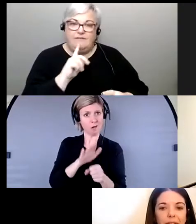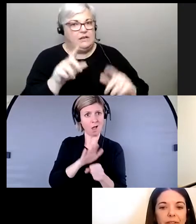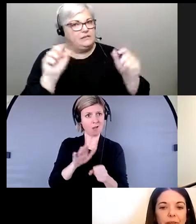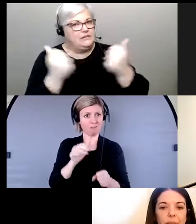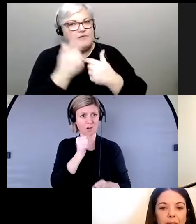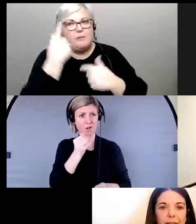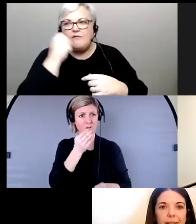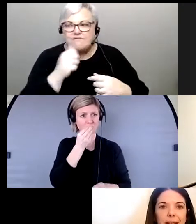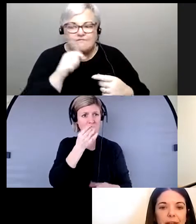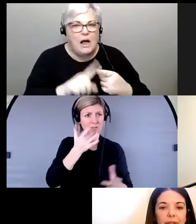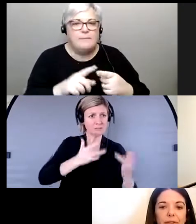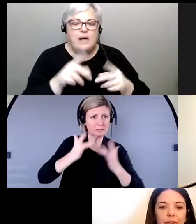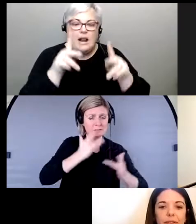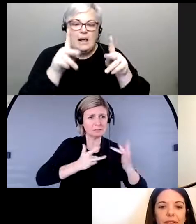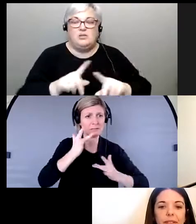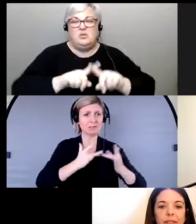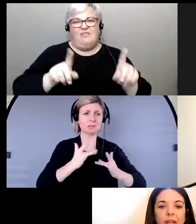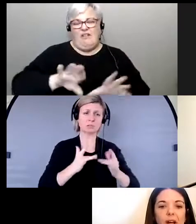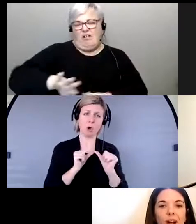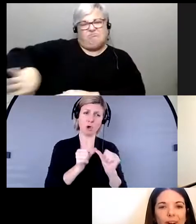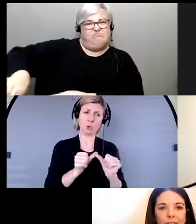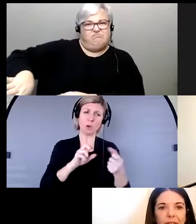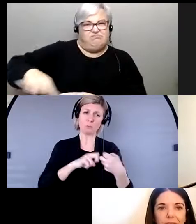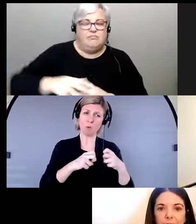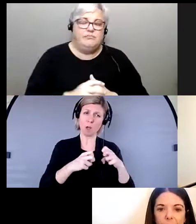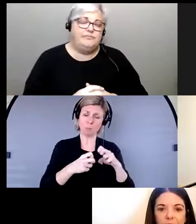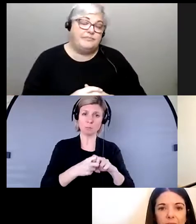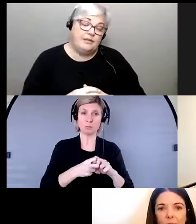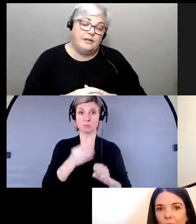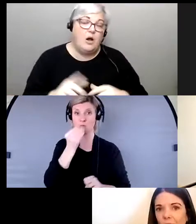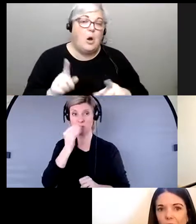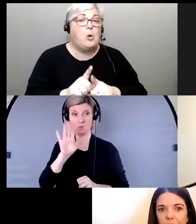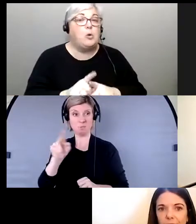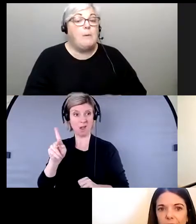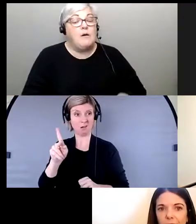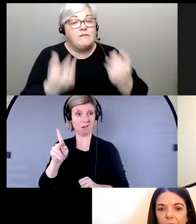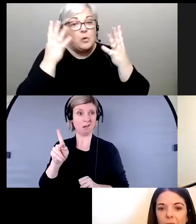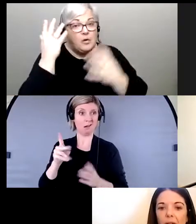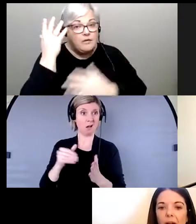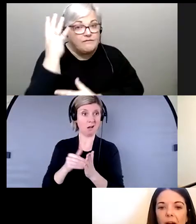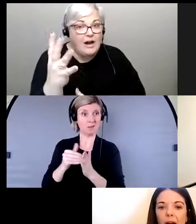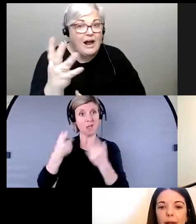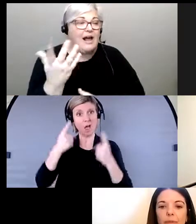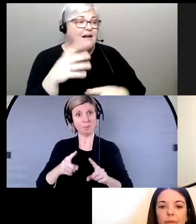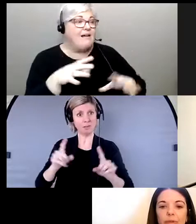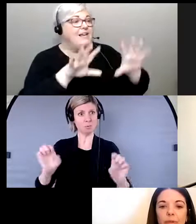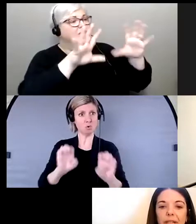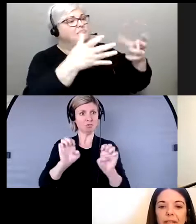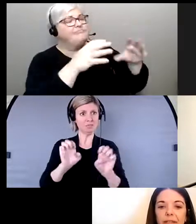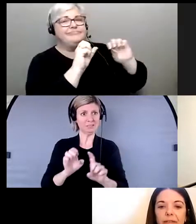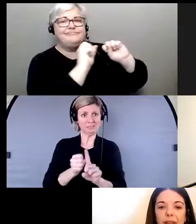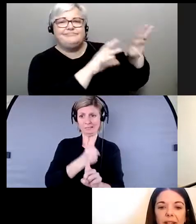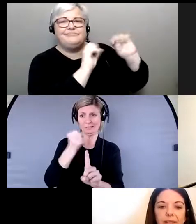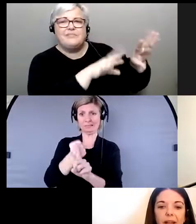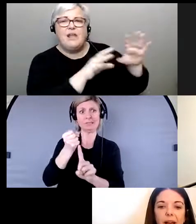femmes et les personnes marginalisées et pendant les événements comme les incendies de forêt, les banques alimentaires, les